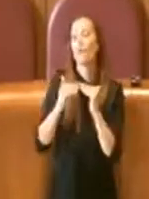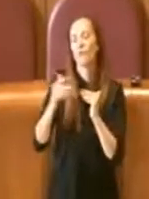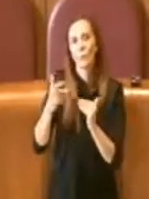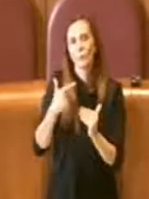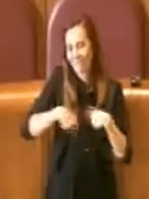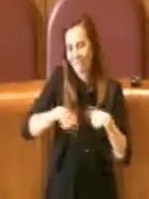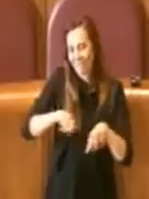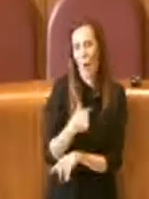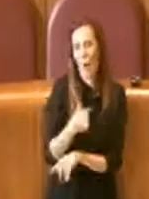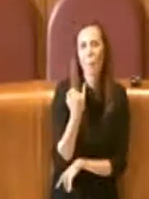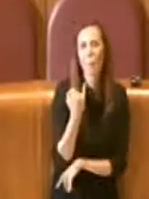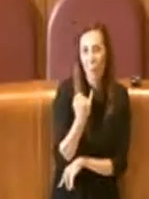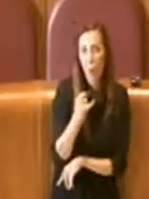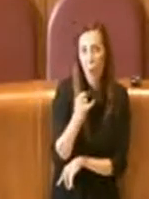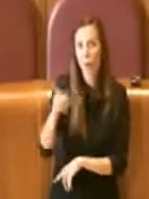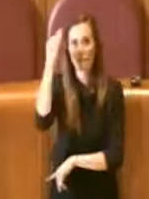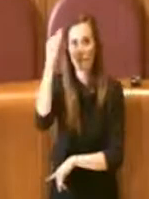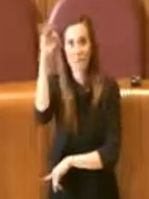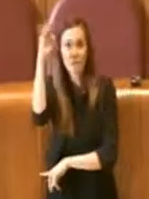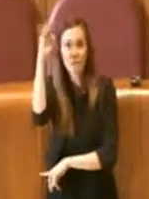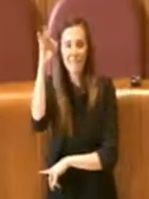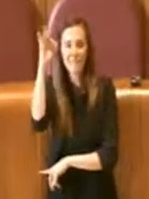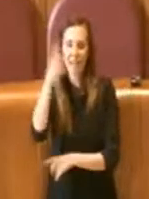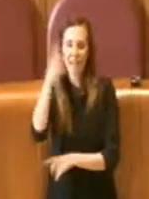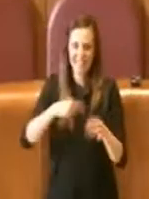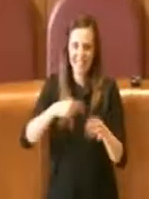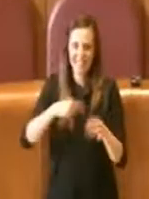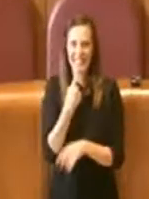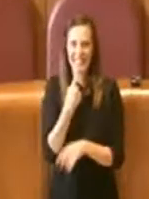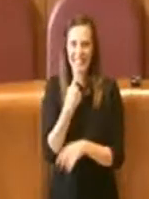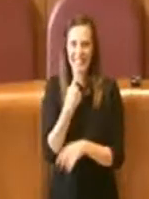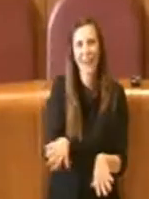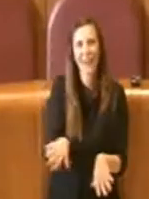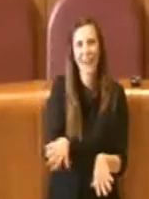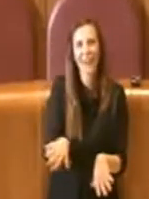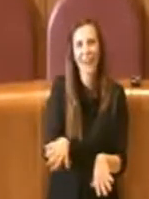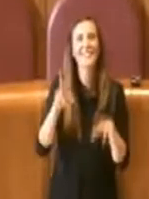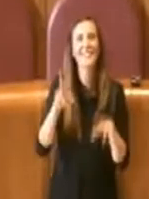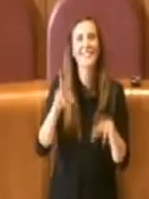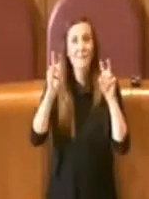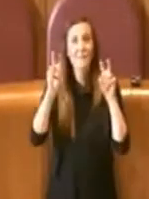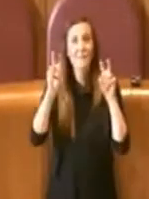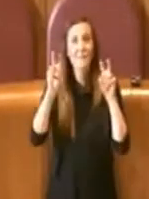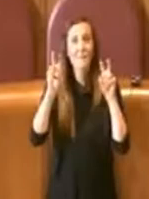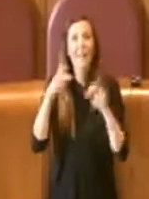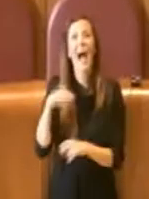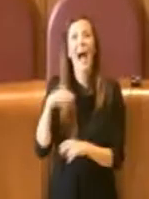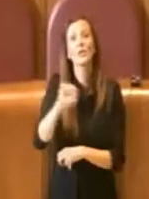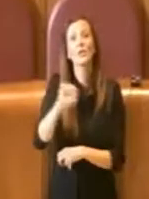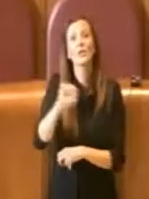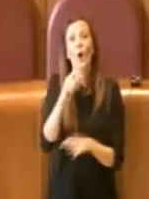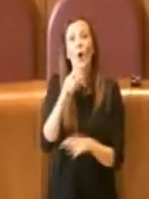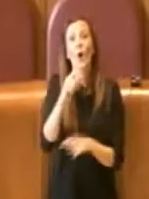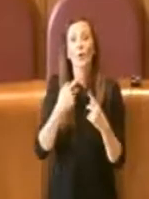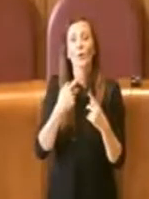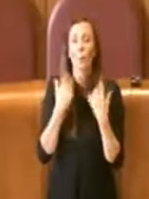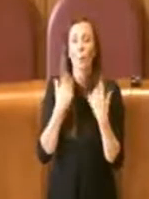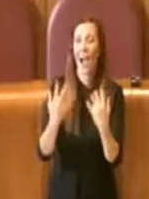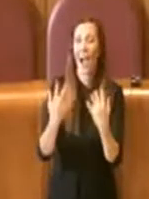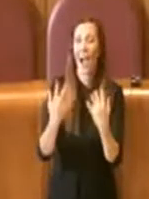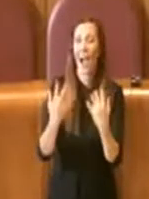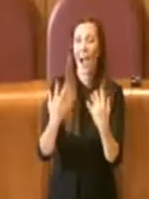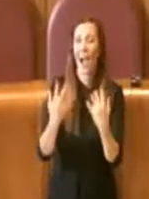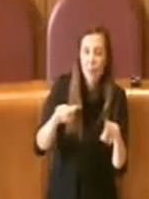gran voce. Quindi, oltre, come è già stato rappresentato, oltre all'intitolazione dell'auditorium Parco della Musica, che sarà rinominato